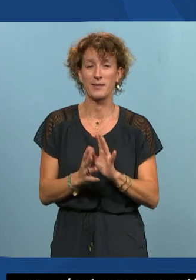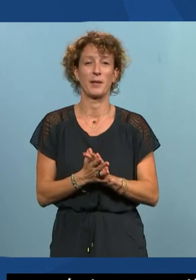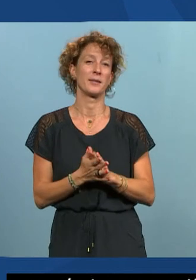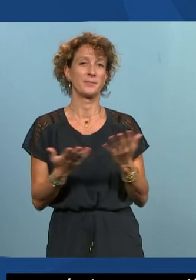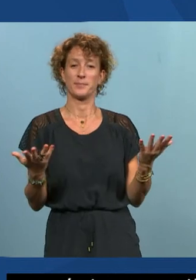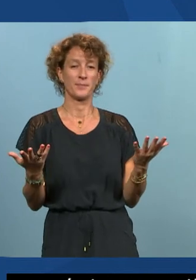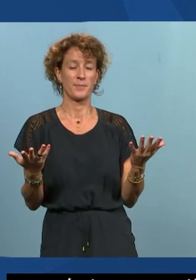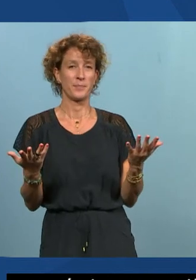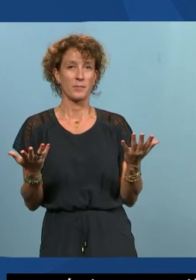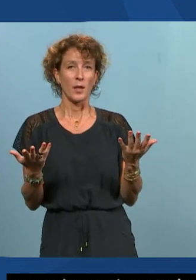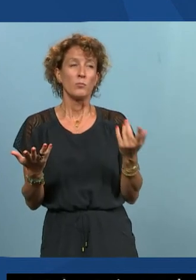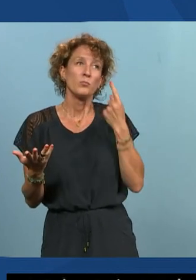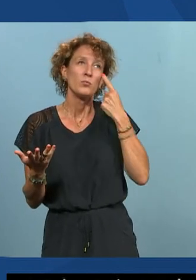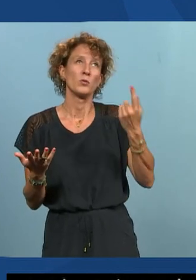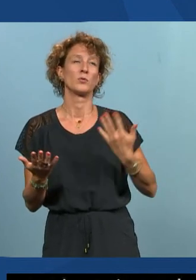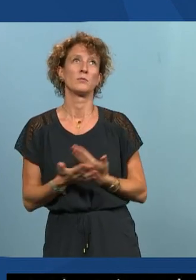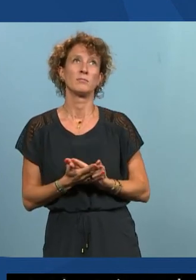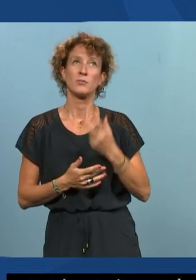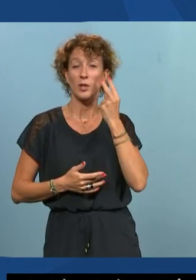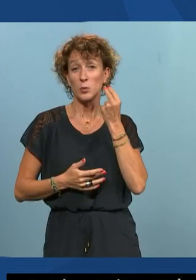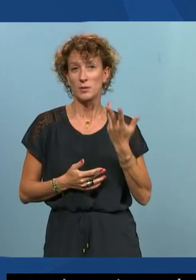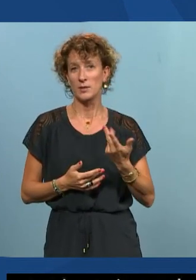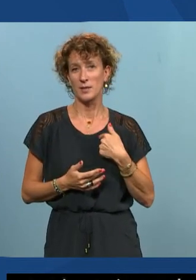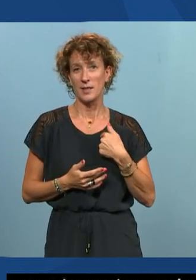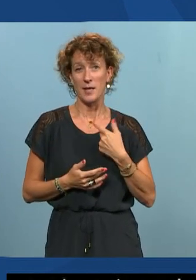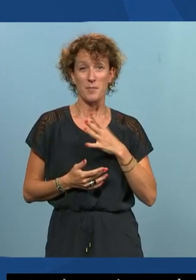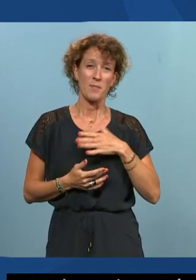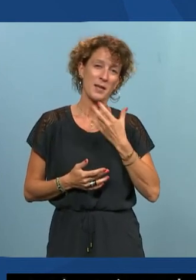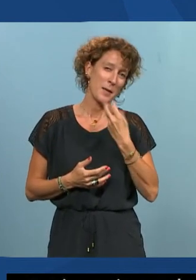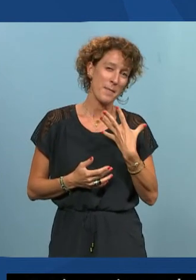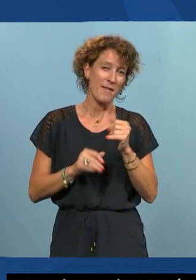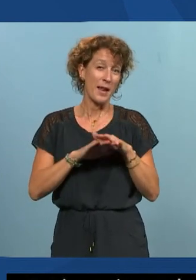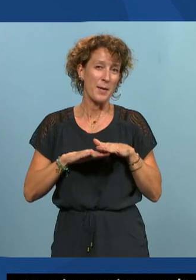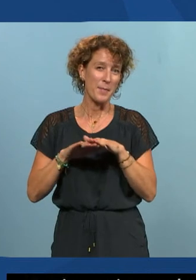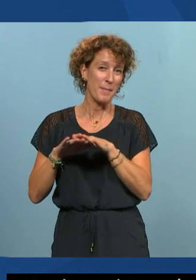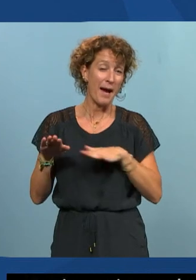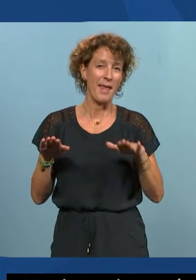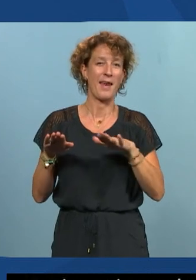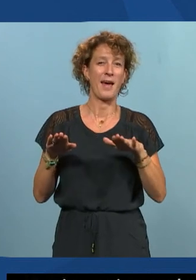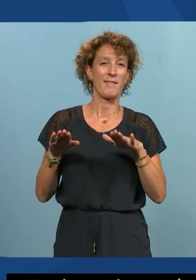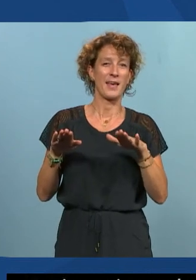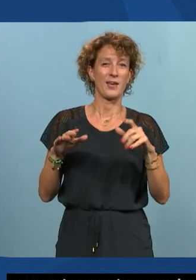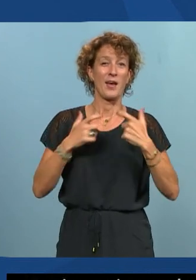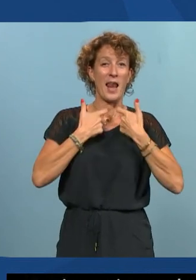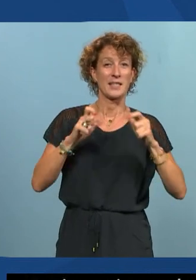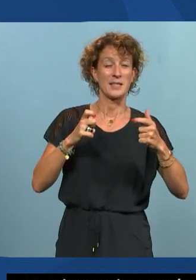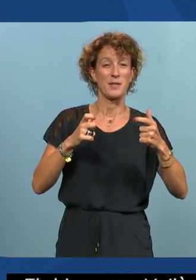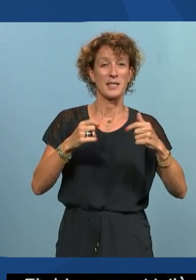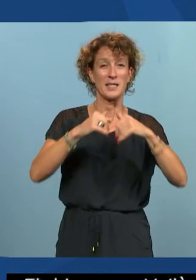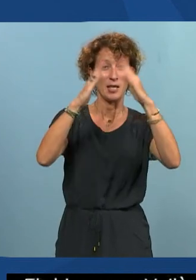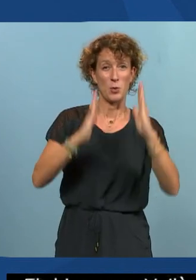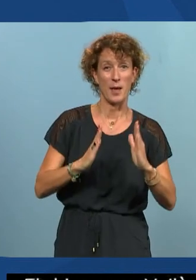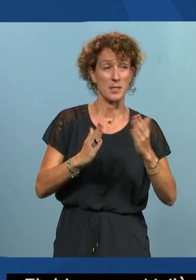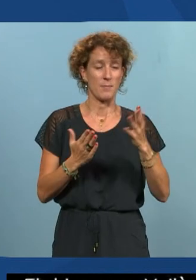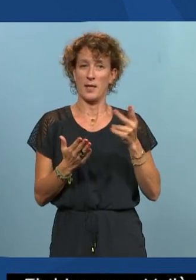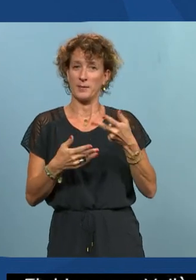généralement je pense qu'on l'a compris sur mon intervention j'aime bien faire le parallèle avec l'accessibilité du bâti parce que c'est souvent plus parlant mais un outil